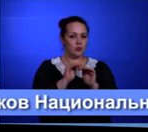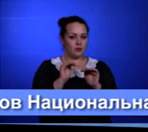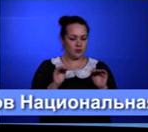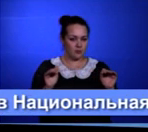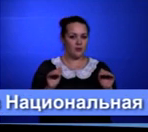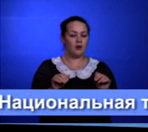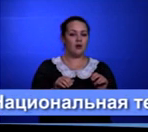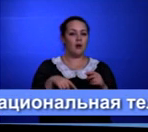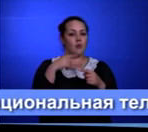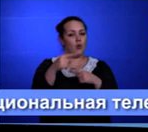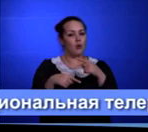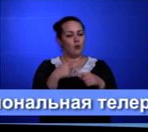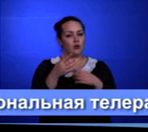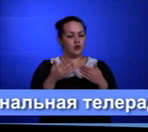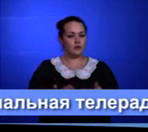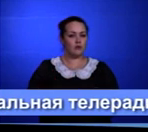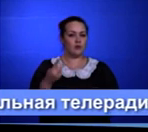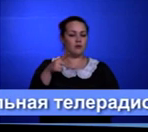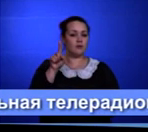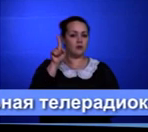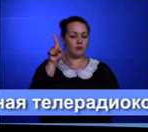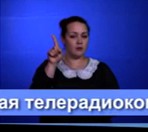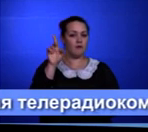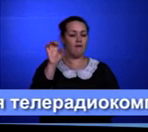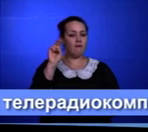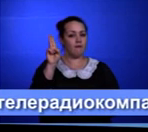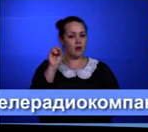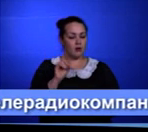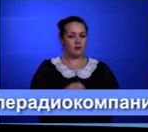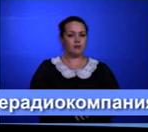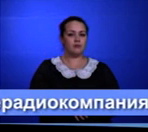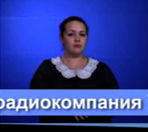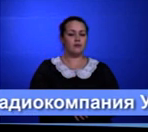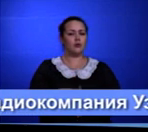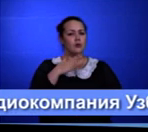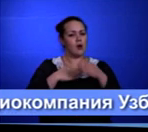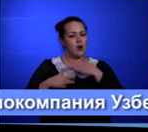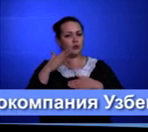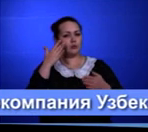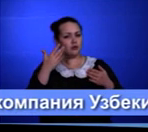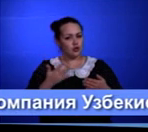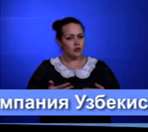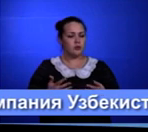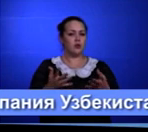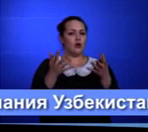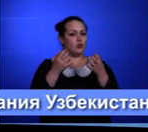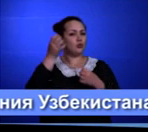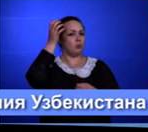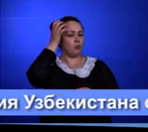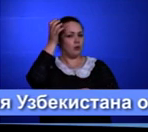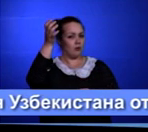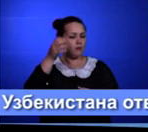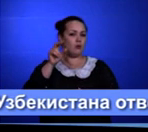наше поколение живет в 21 веке. Мы радуемся жизни, получаем образование,